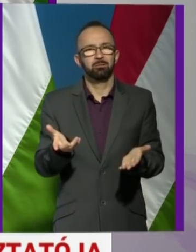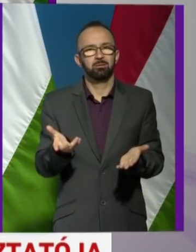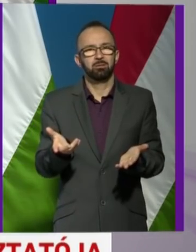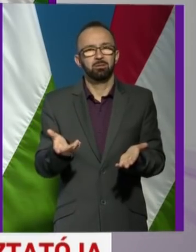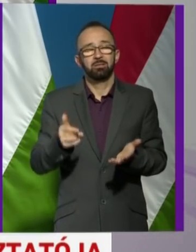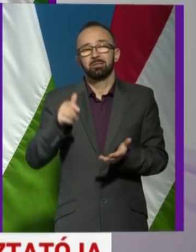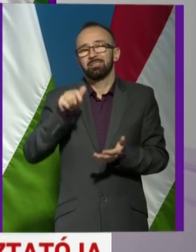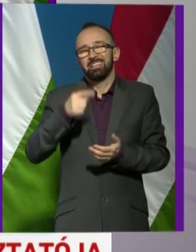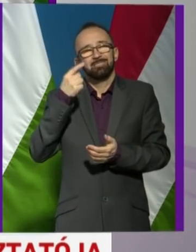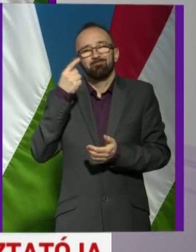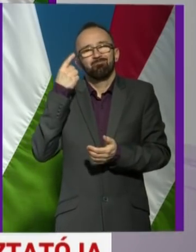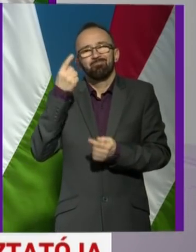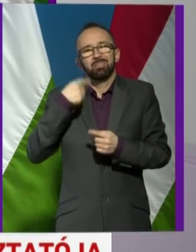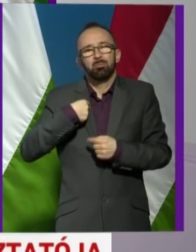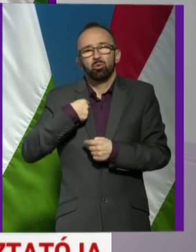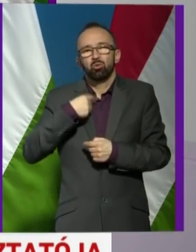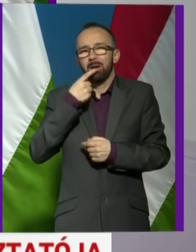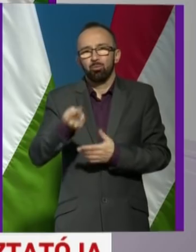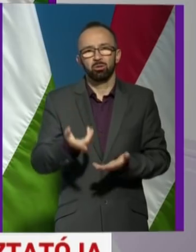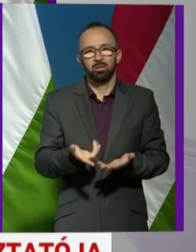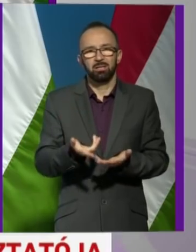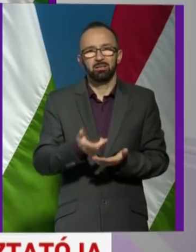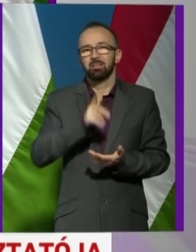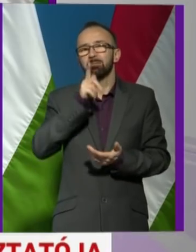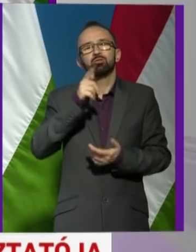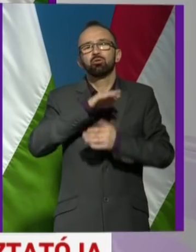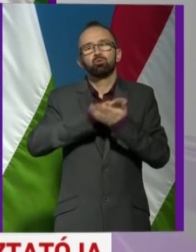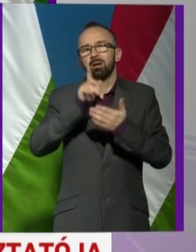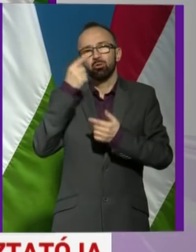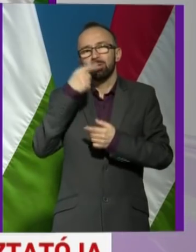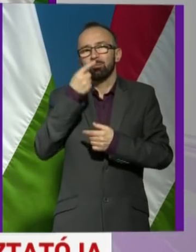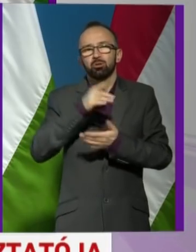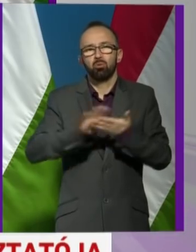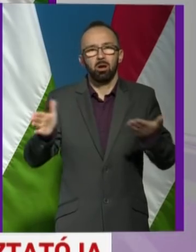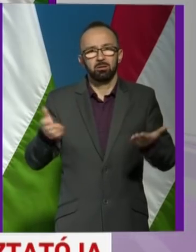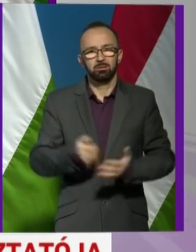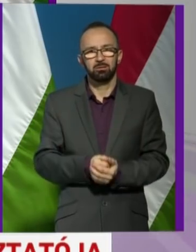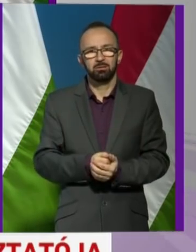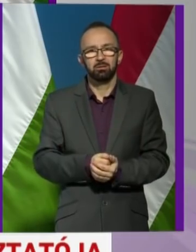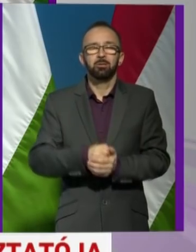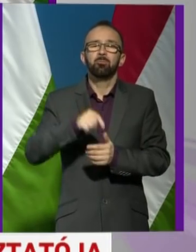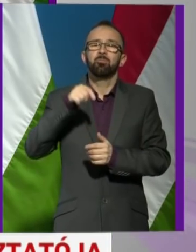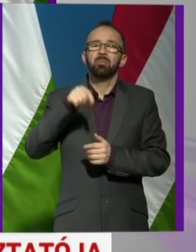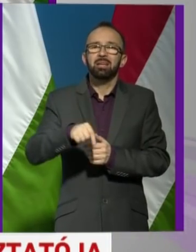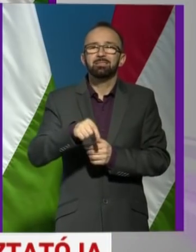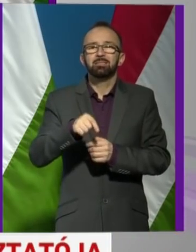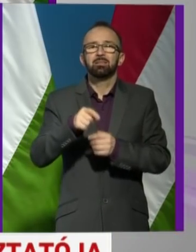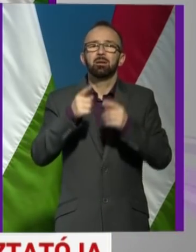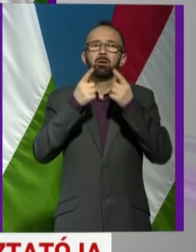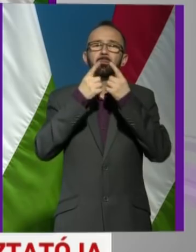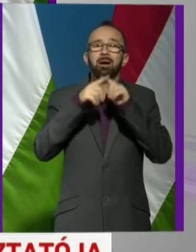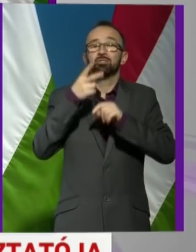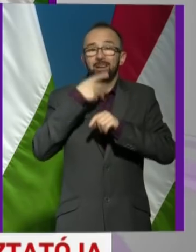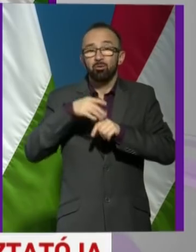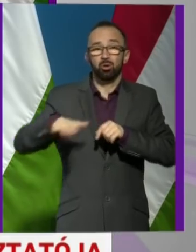ezt nem tudjuk megmondani, nem is fogjuk tudni megmondani soha. Ez, mivel más